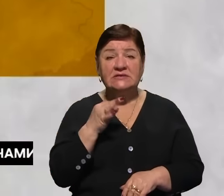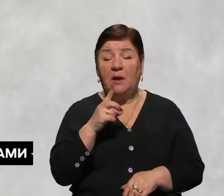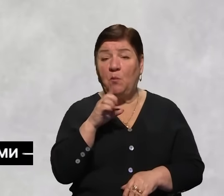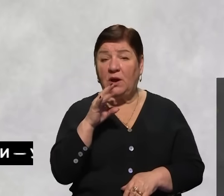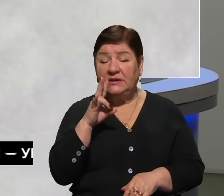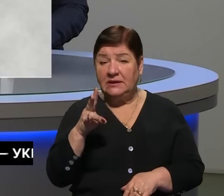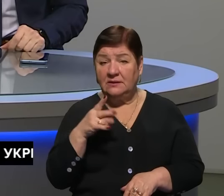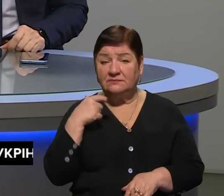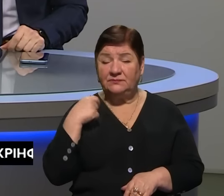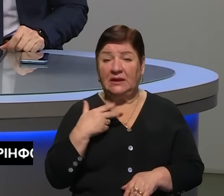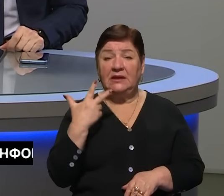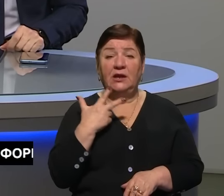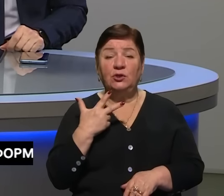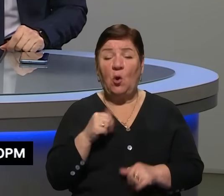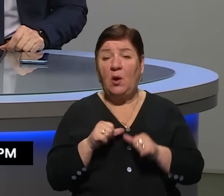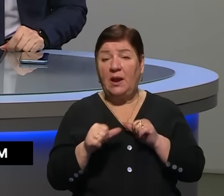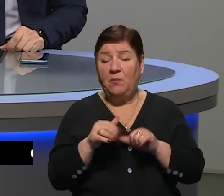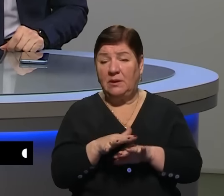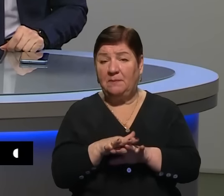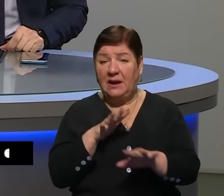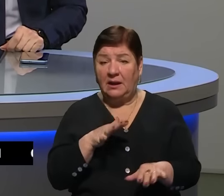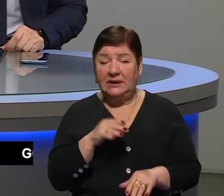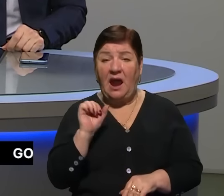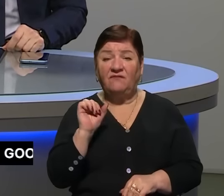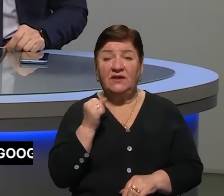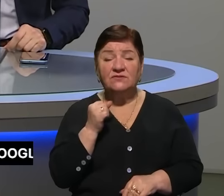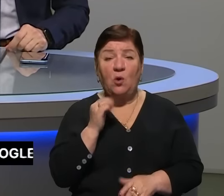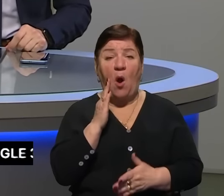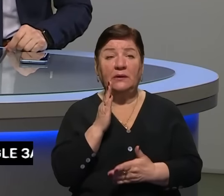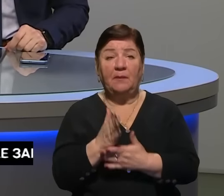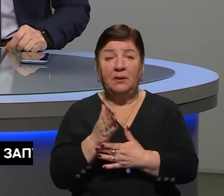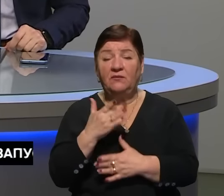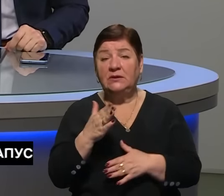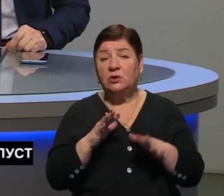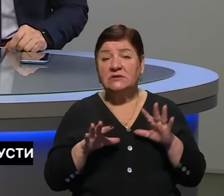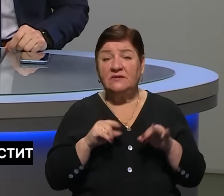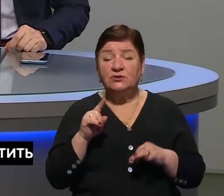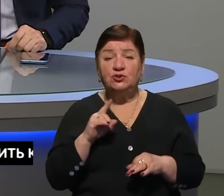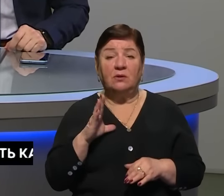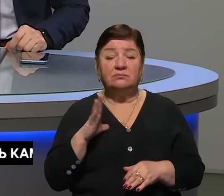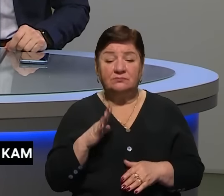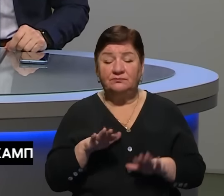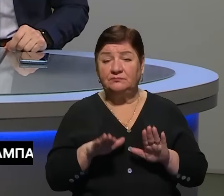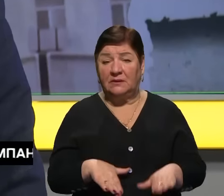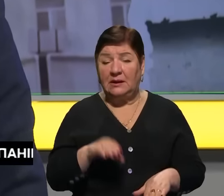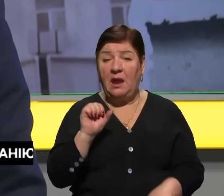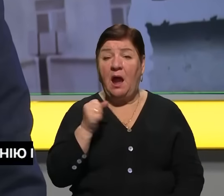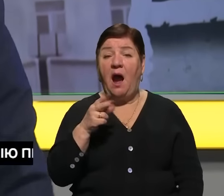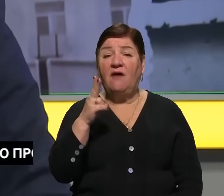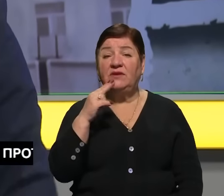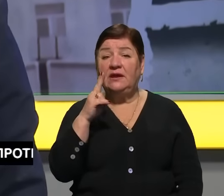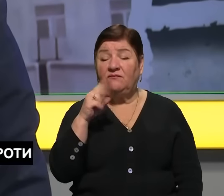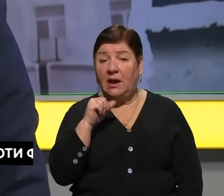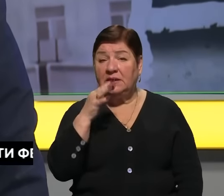пресофіцер 3-ї окремої штурмової бригади із Авдіївського напрямку. Він розказав, що зараз вбувається конкретно в місті Авдіївка, і